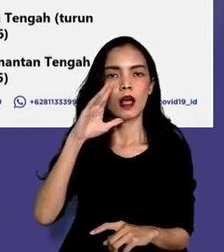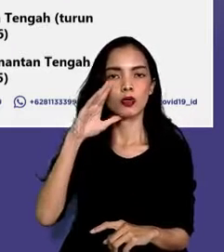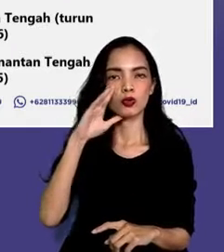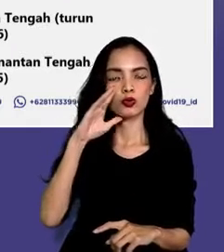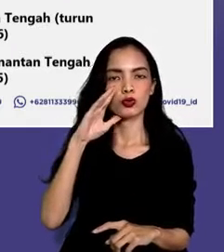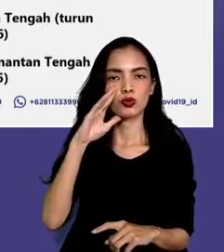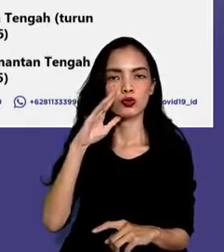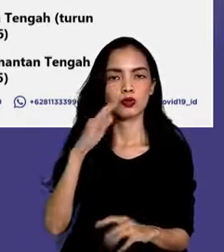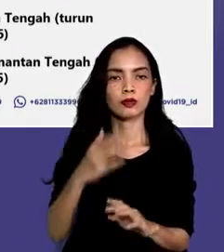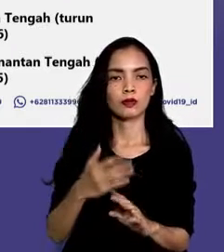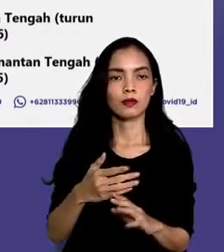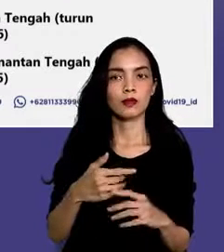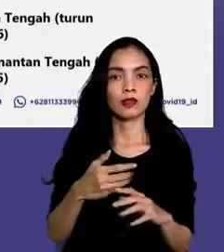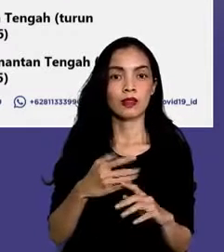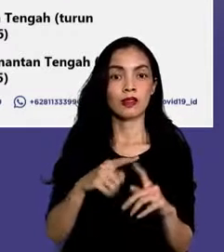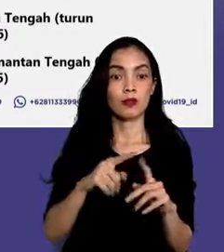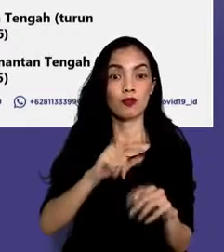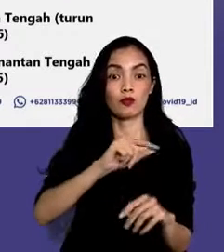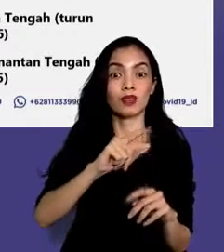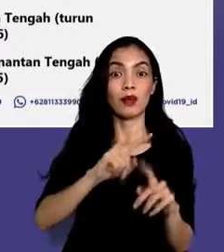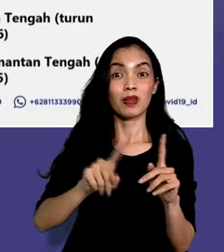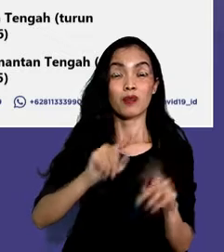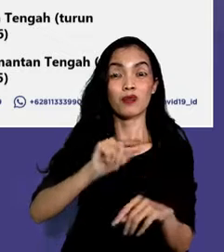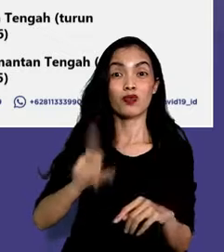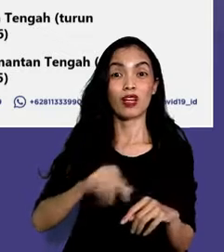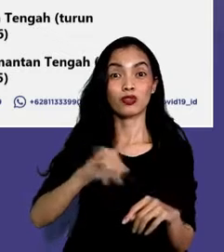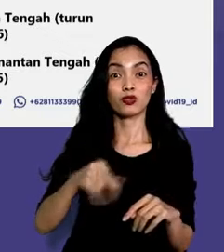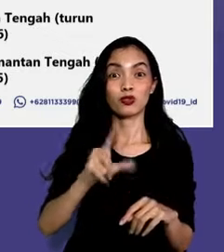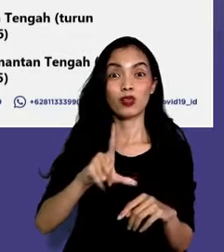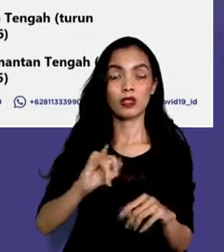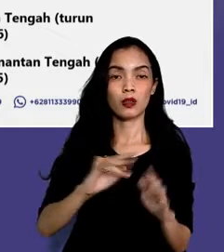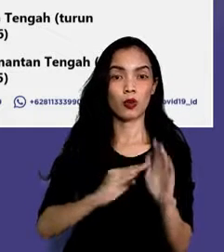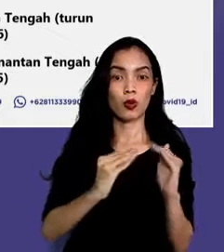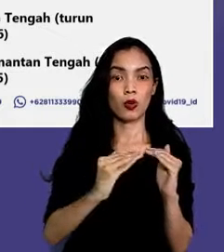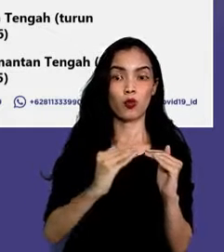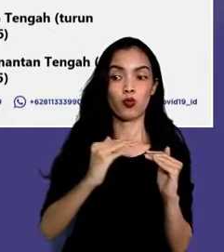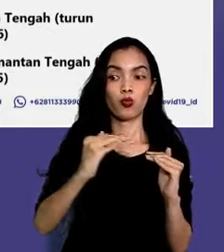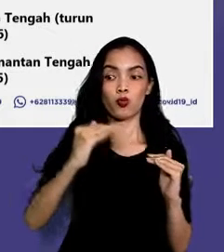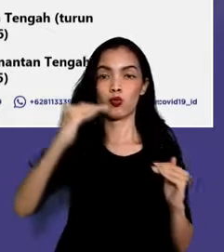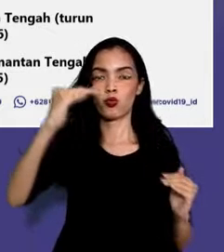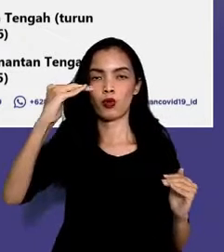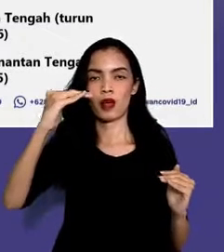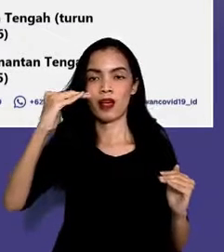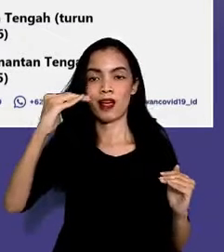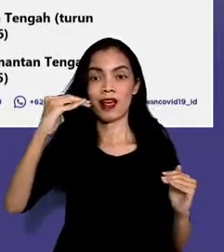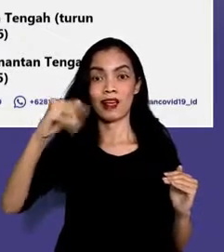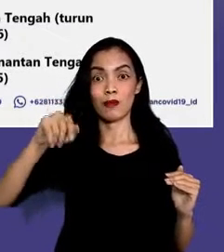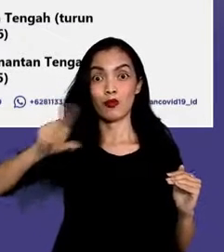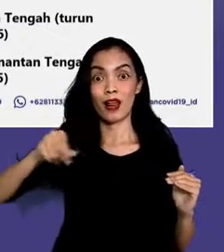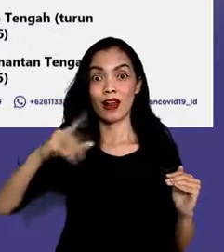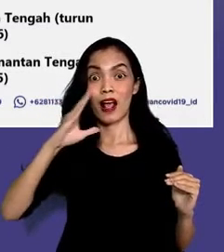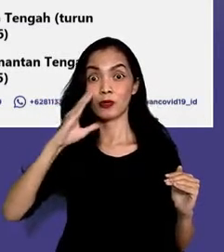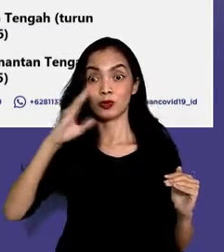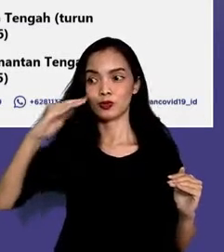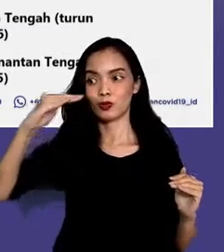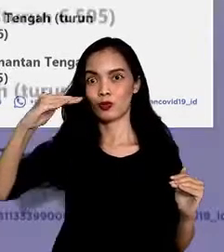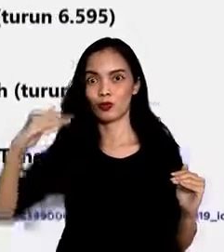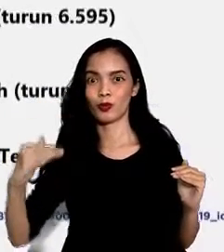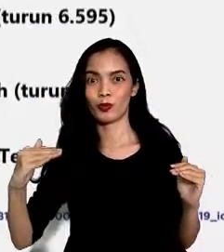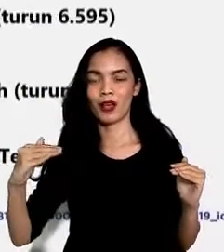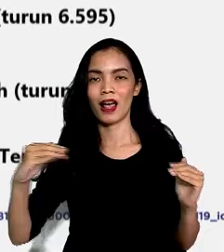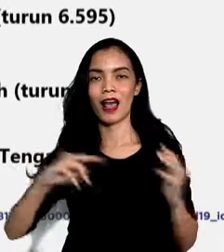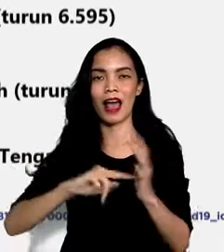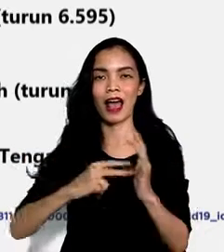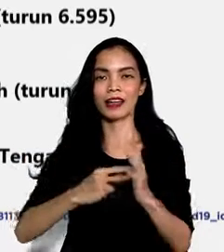terus mengalami kenaikan. Penurunan jumlah kasus aktif ini menunjukkan bahwa kesembuhan bertambah